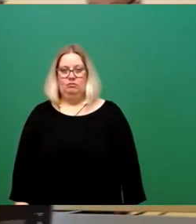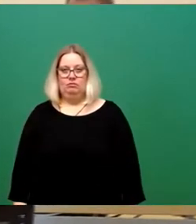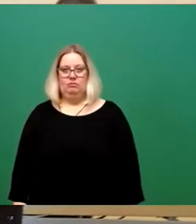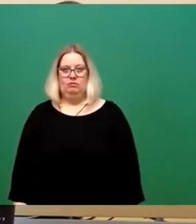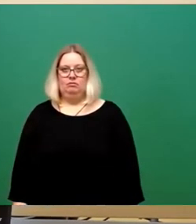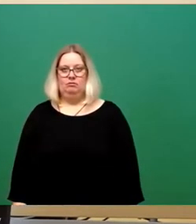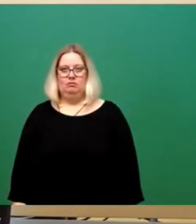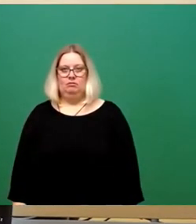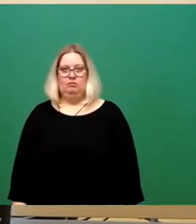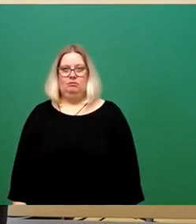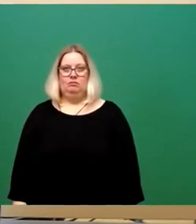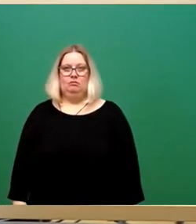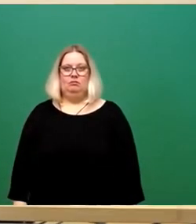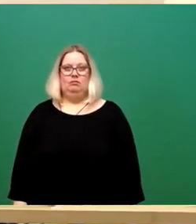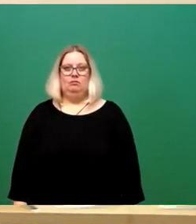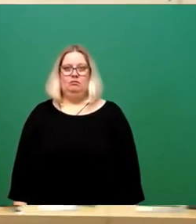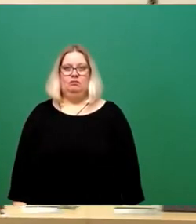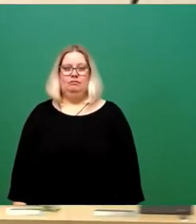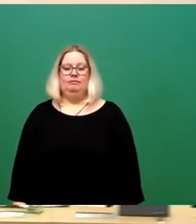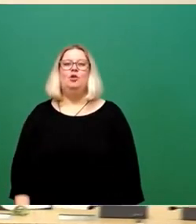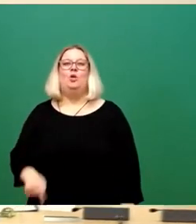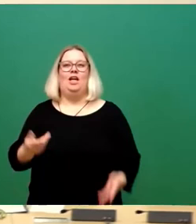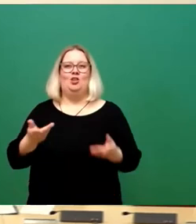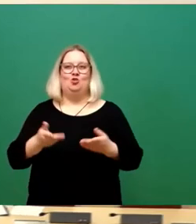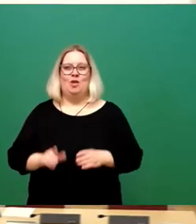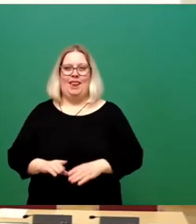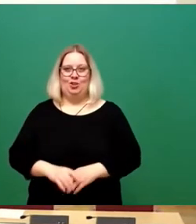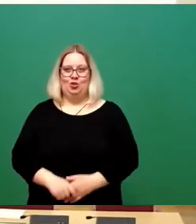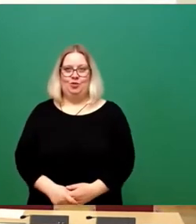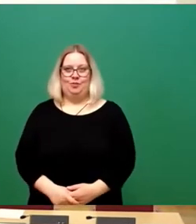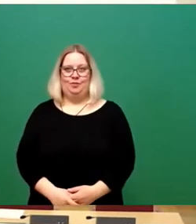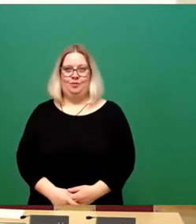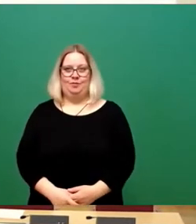Als nächster Herr Schmelig. Und dann haben wir den Herrn Lippmann.